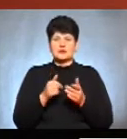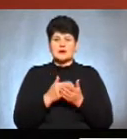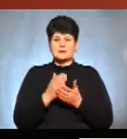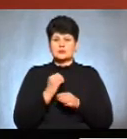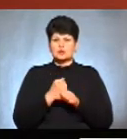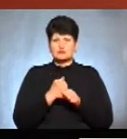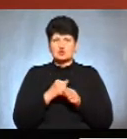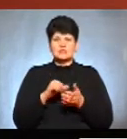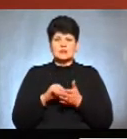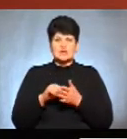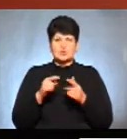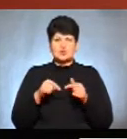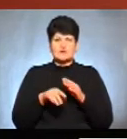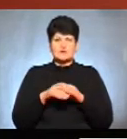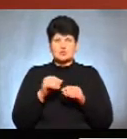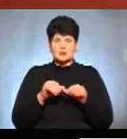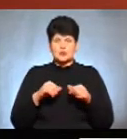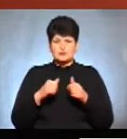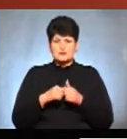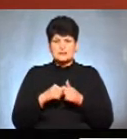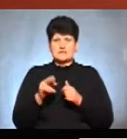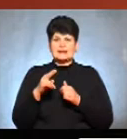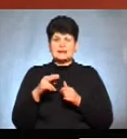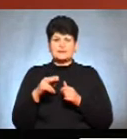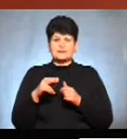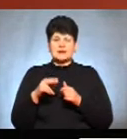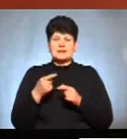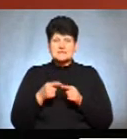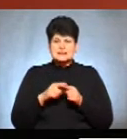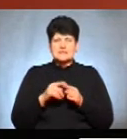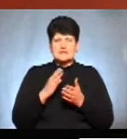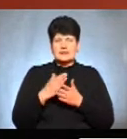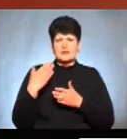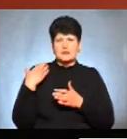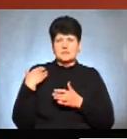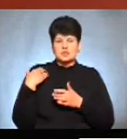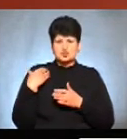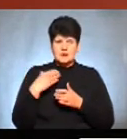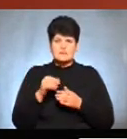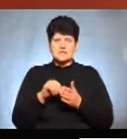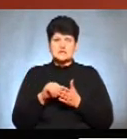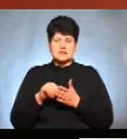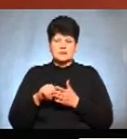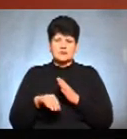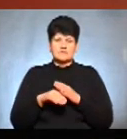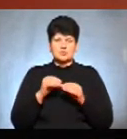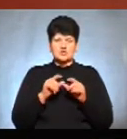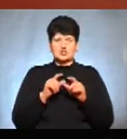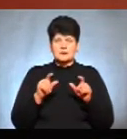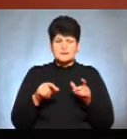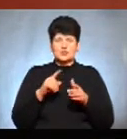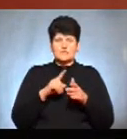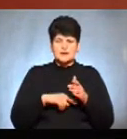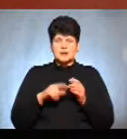самих членів окружних виборчих комісій, і дільничних виборчих комісій, це, звичайно, що лягає на плечі представників, чи точніше виборчих штабів і довірених